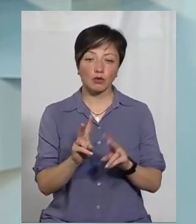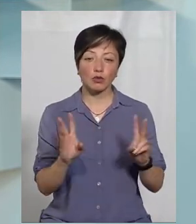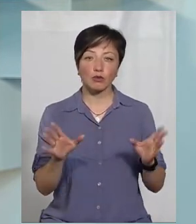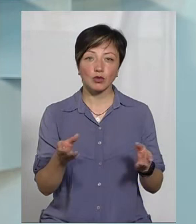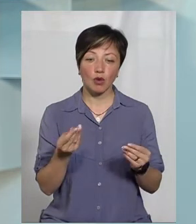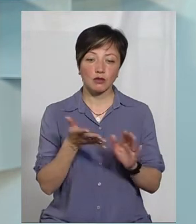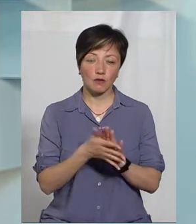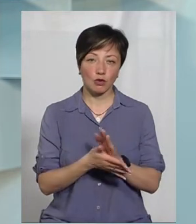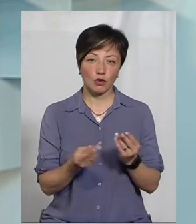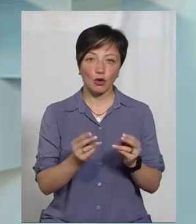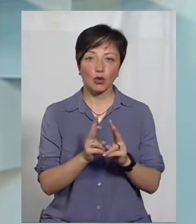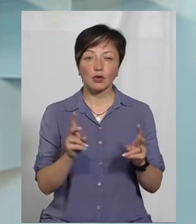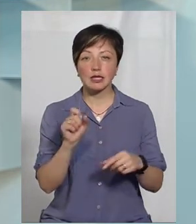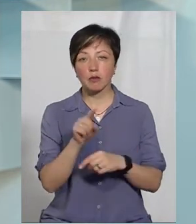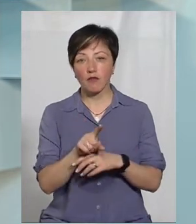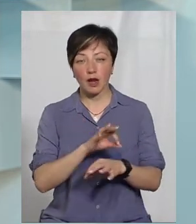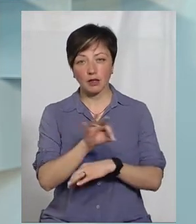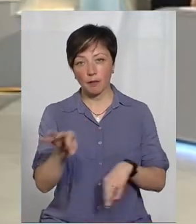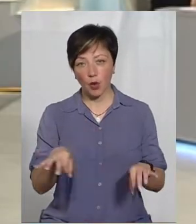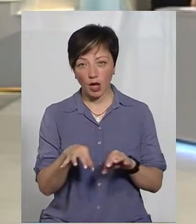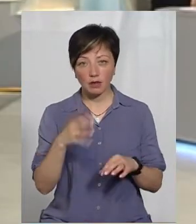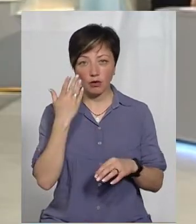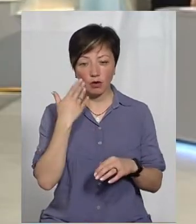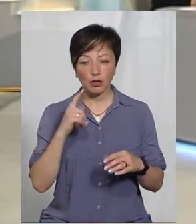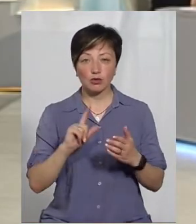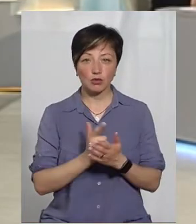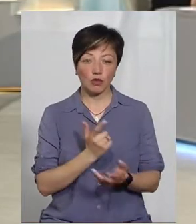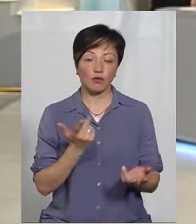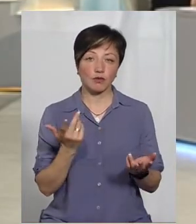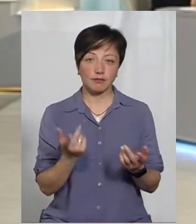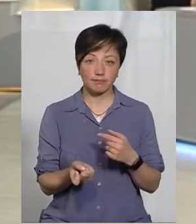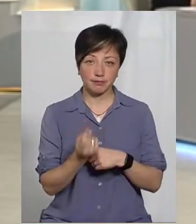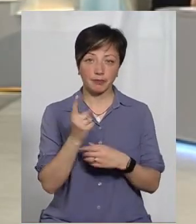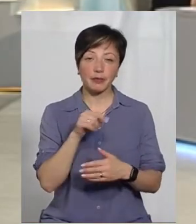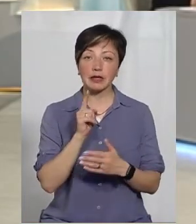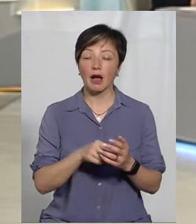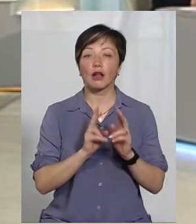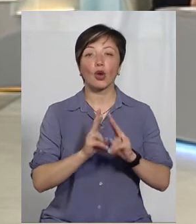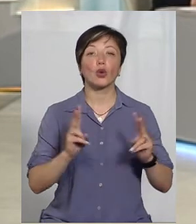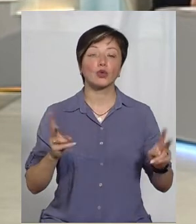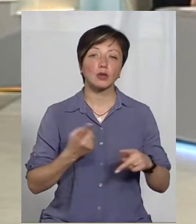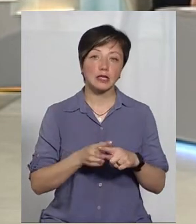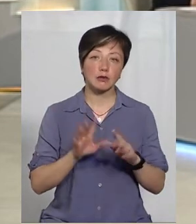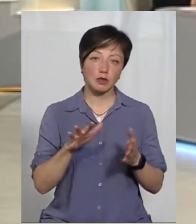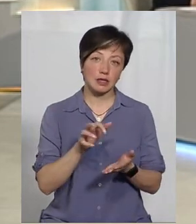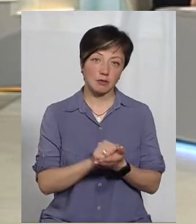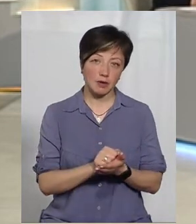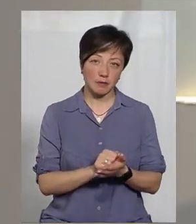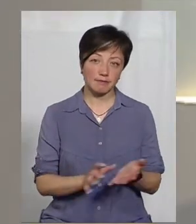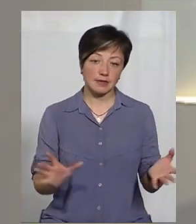хто буде освоювати кошти, хто буде замовляти проєкт. І коли ми знову стикнулися з питанням, хто ж буде цим займатися,